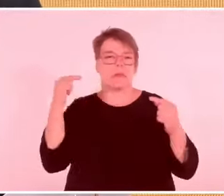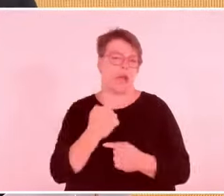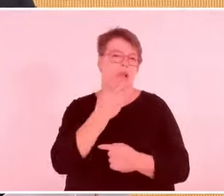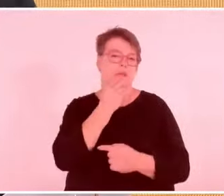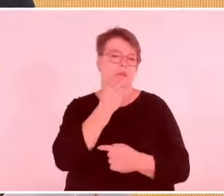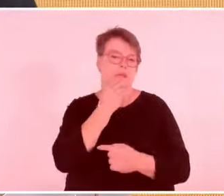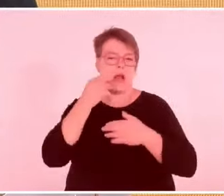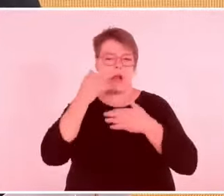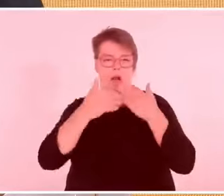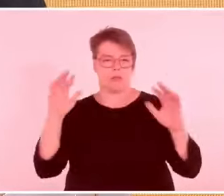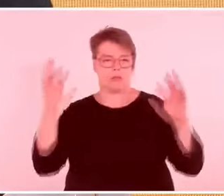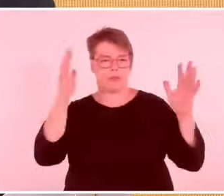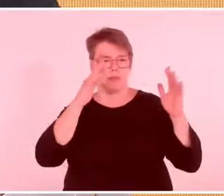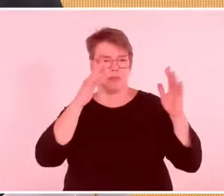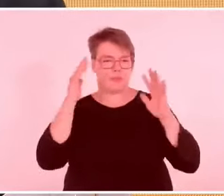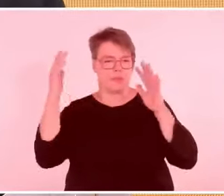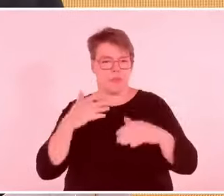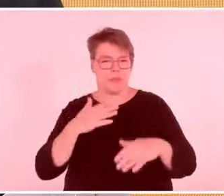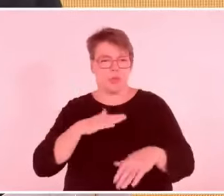Nächster Punkt.